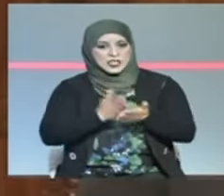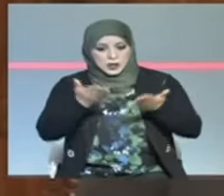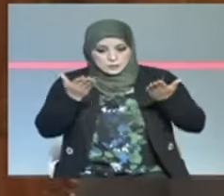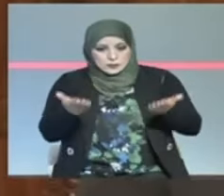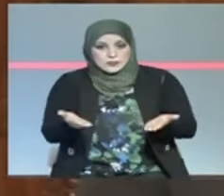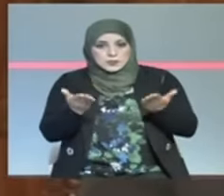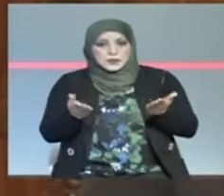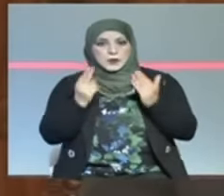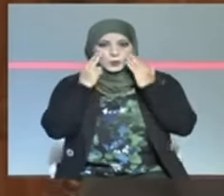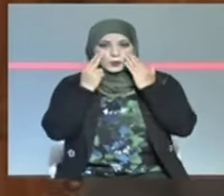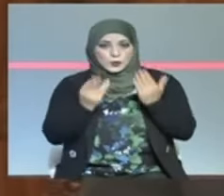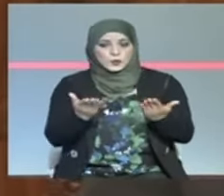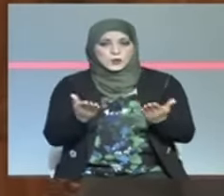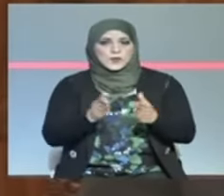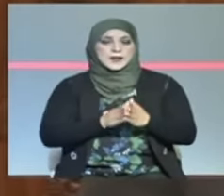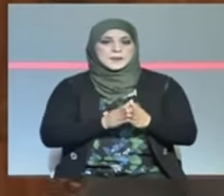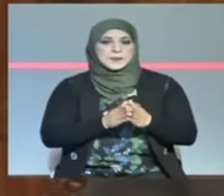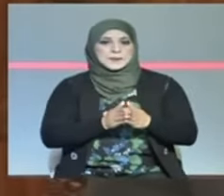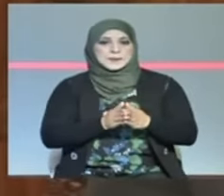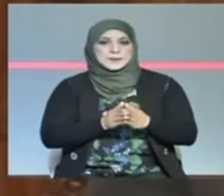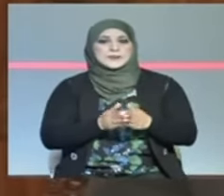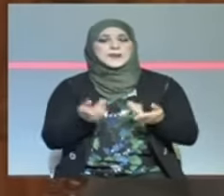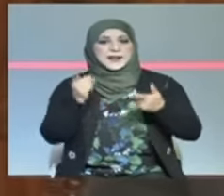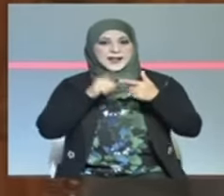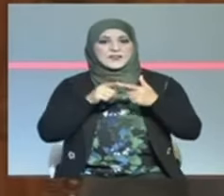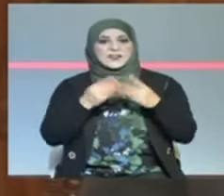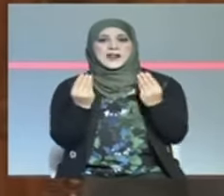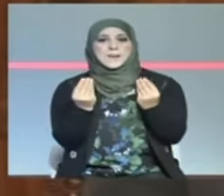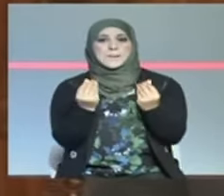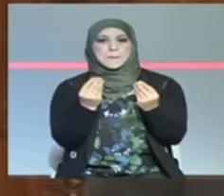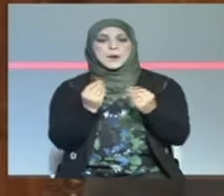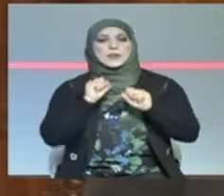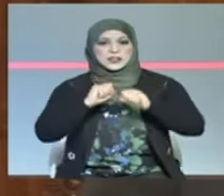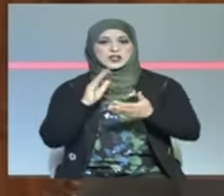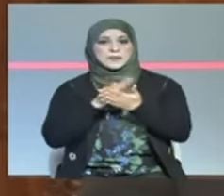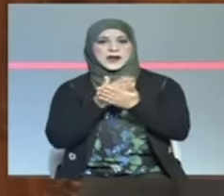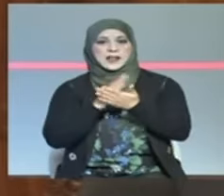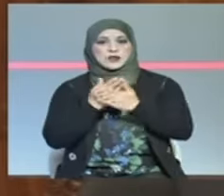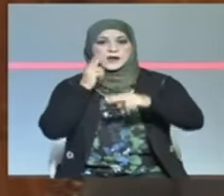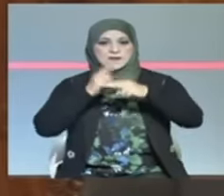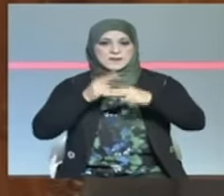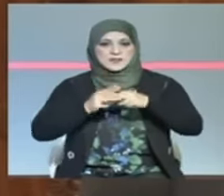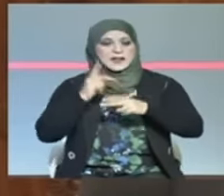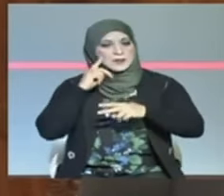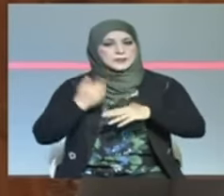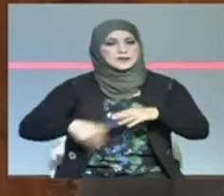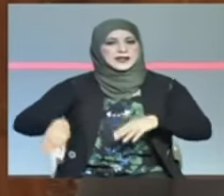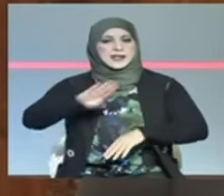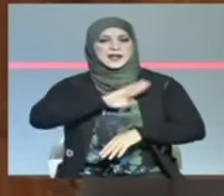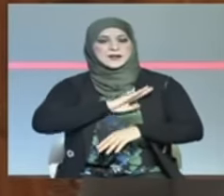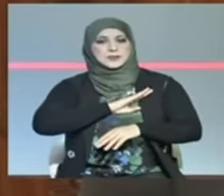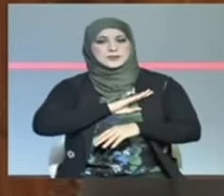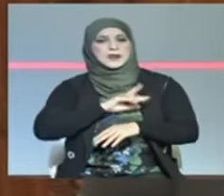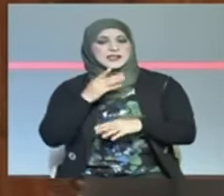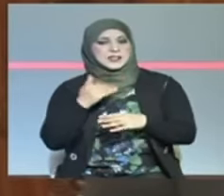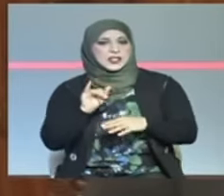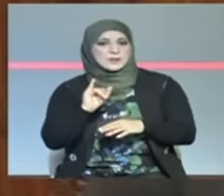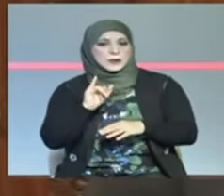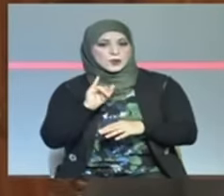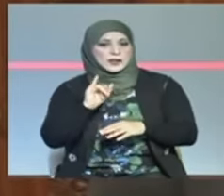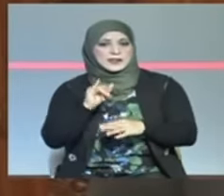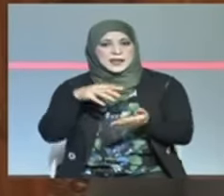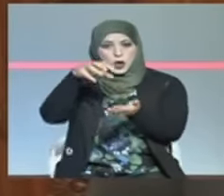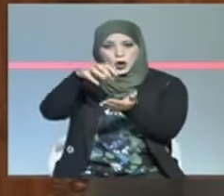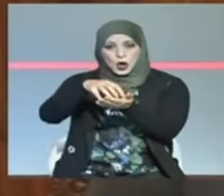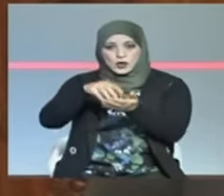مواد يتم تصنيحها في جهة السفاقس تحت اشرف بيانسور التكنوبول أو القطب التنموي